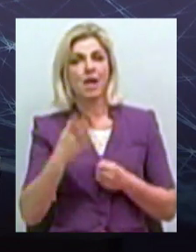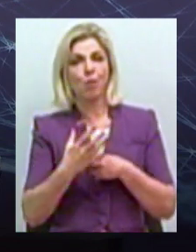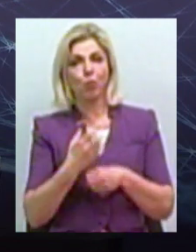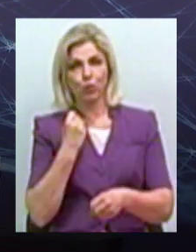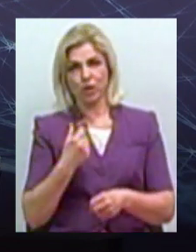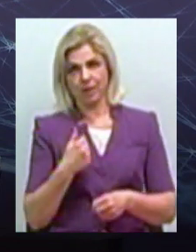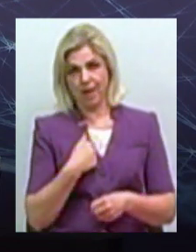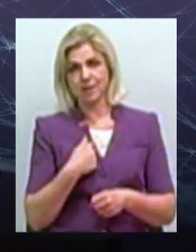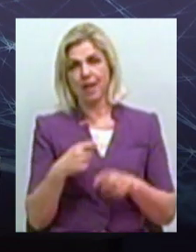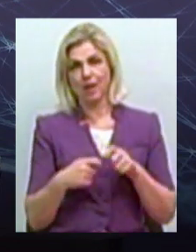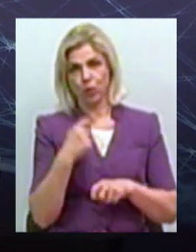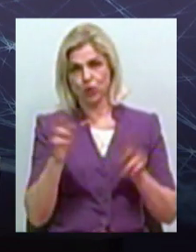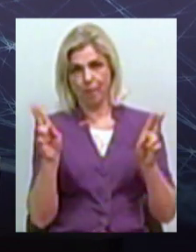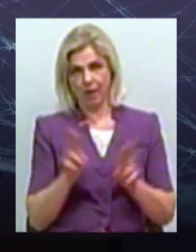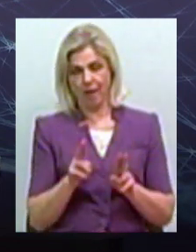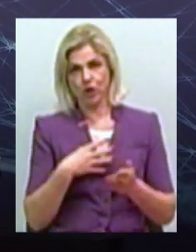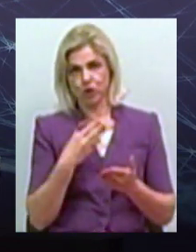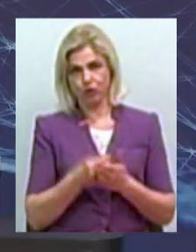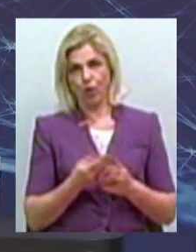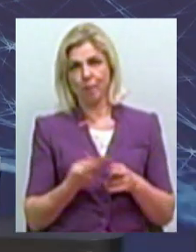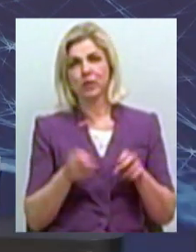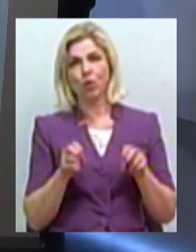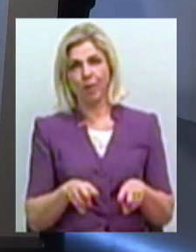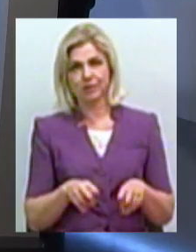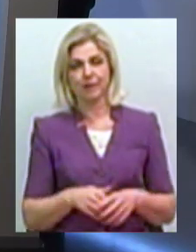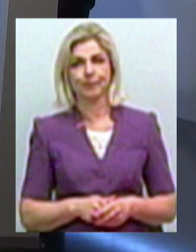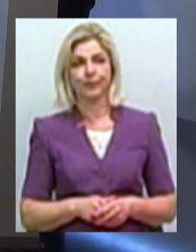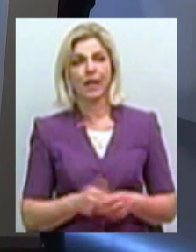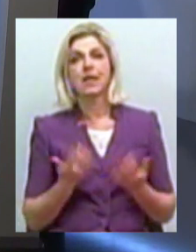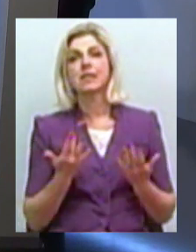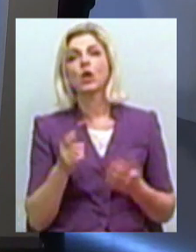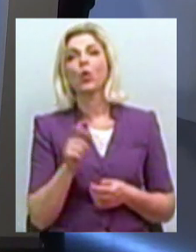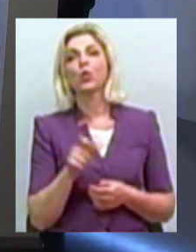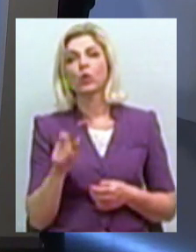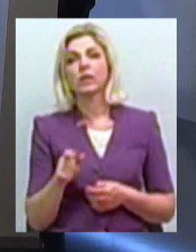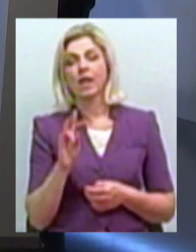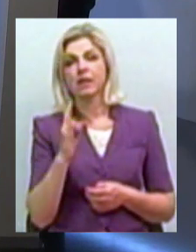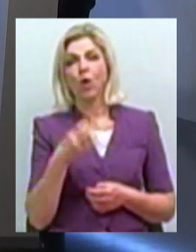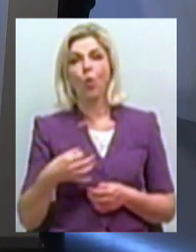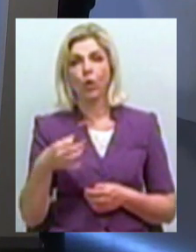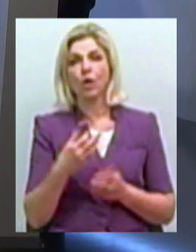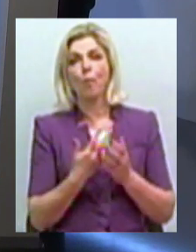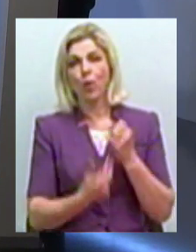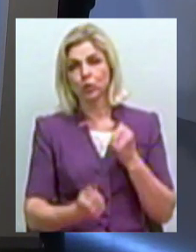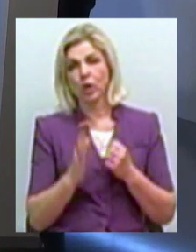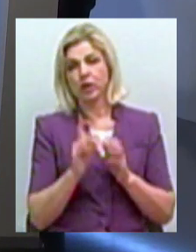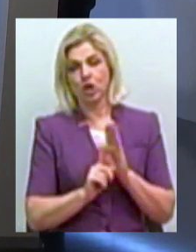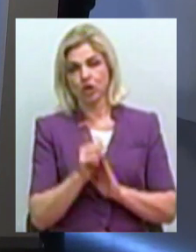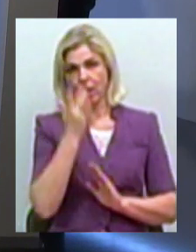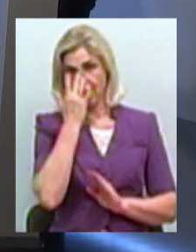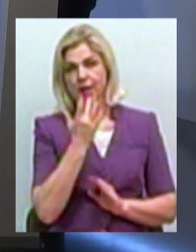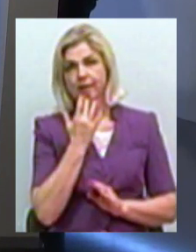нас порушувати правила власної безпеки. Ілляна, а скільки людей на Миколаївщині потонуло з початку літа?